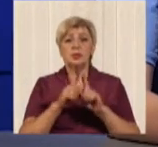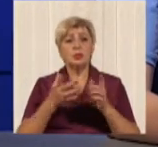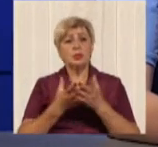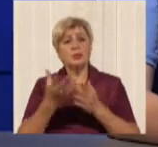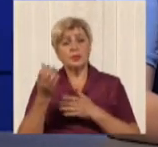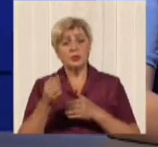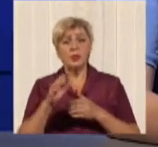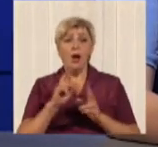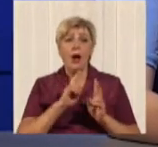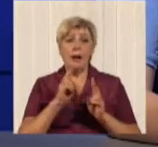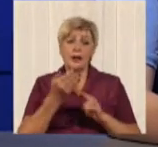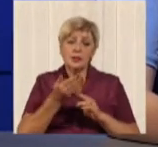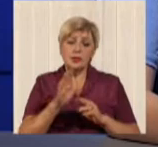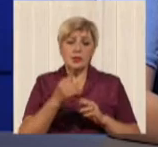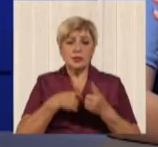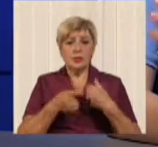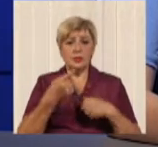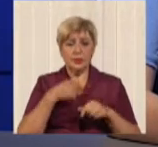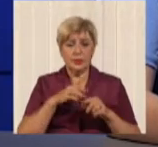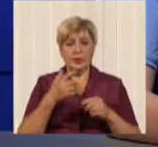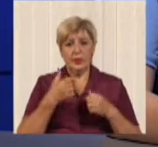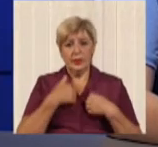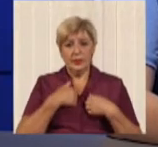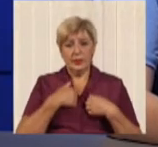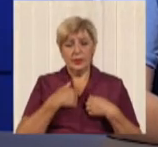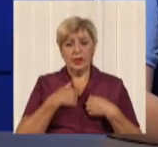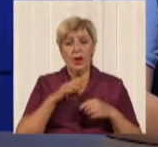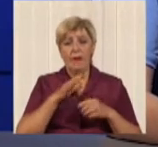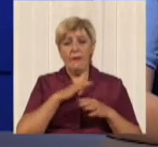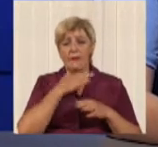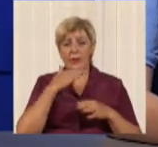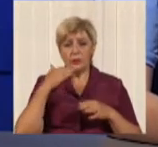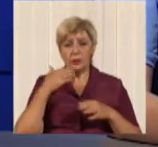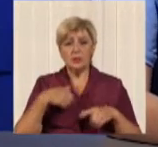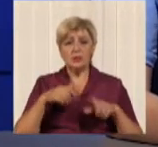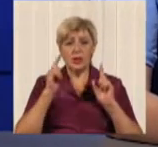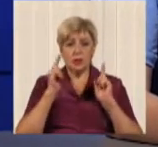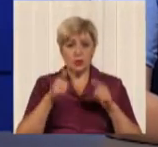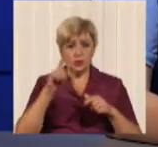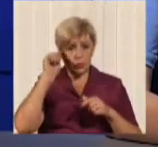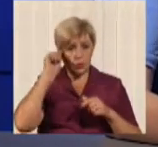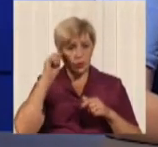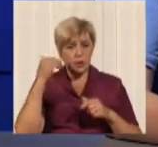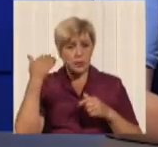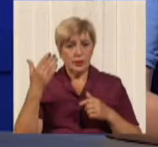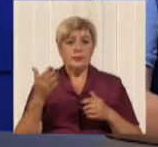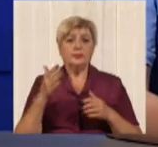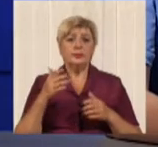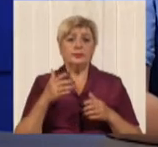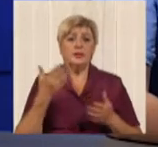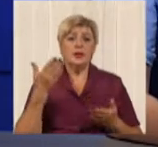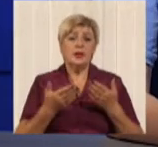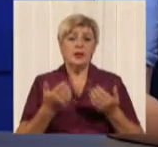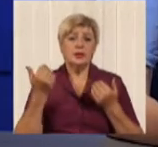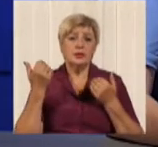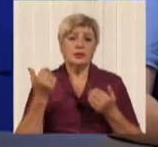поверталися, наприклад. Тобто, я во многому соглашусь з молодим чоловікам, так як потрібно розуміти, що, якщо ви даже їдете безплатно, це значить, що